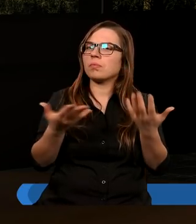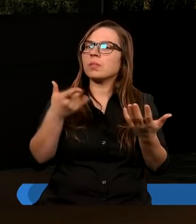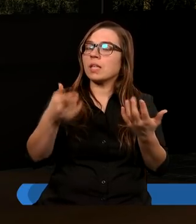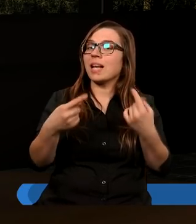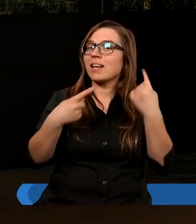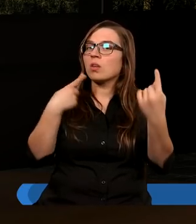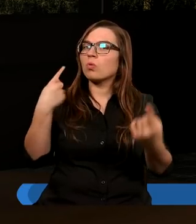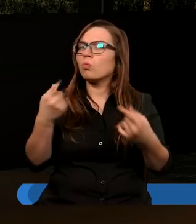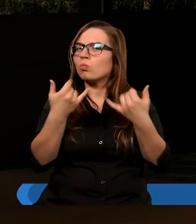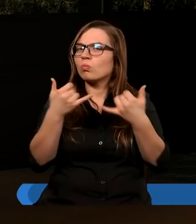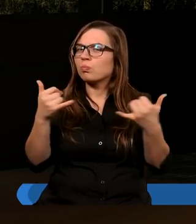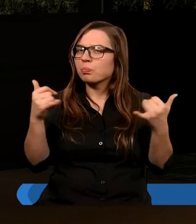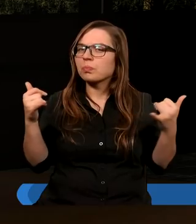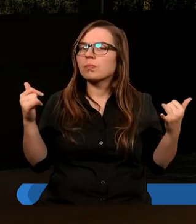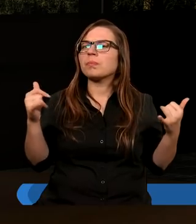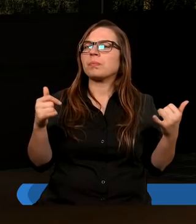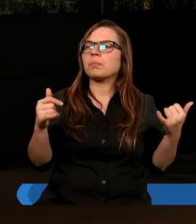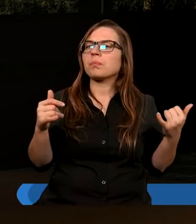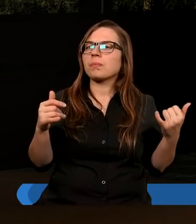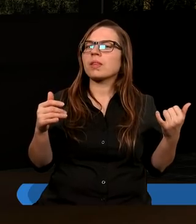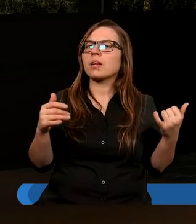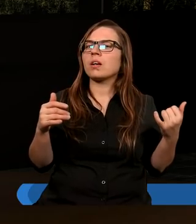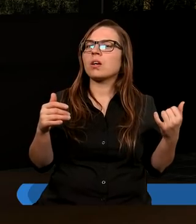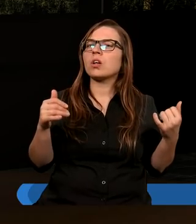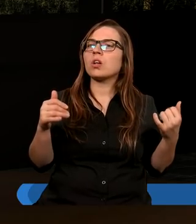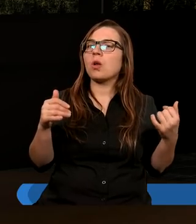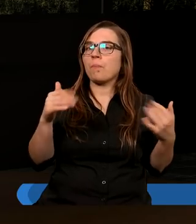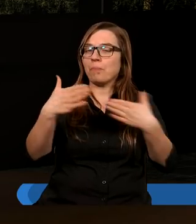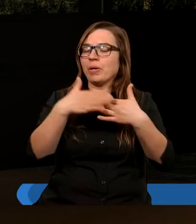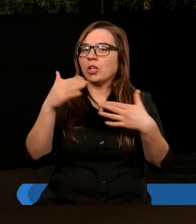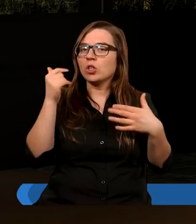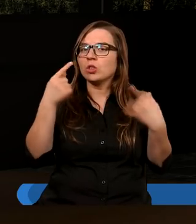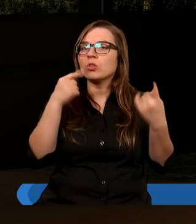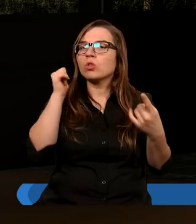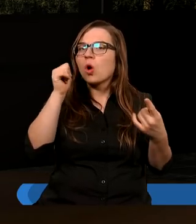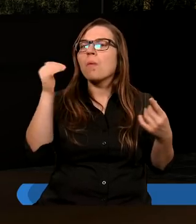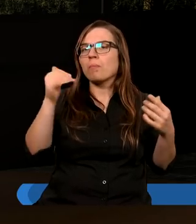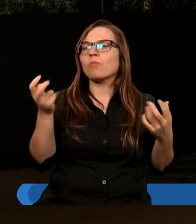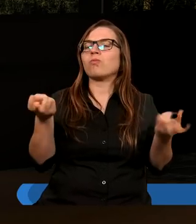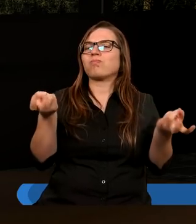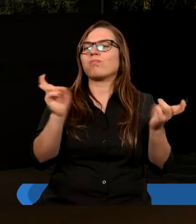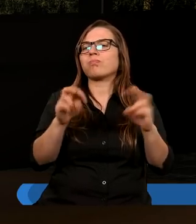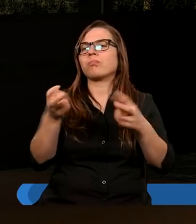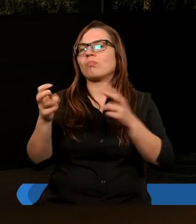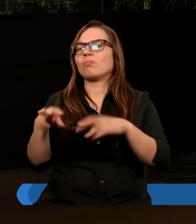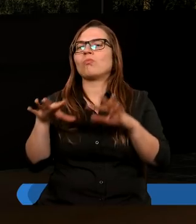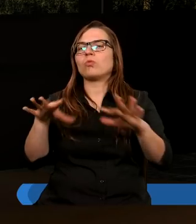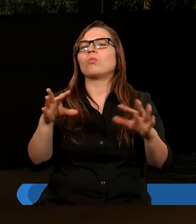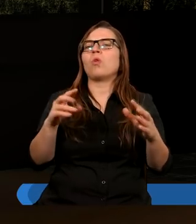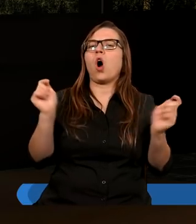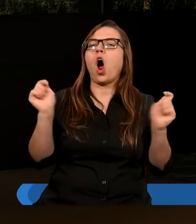sytuacjach, tych codziennych, mogą powstawać, jak wspomniałeś, pewne konflikty.